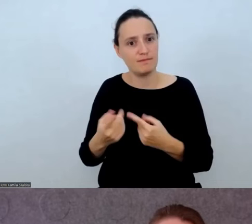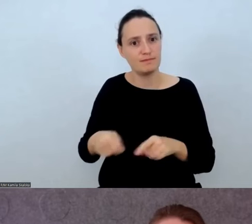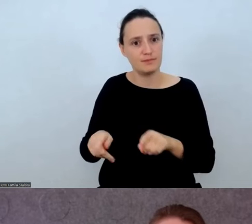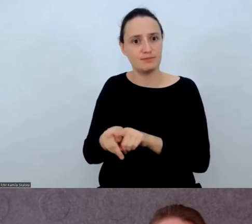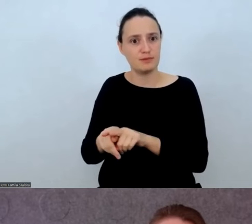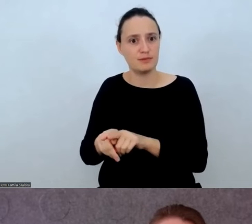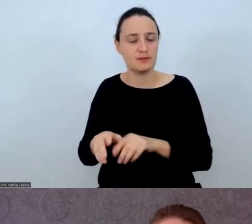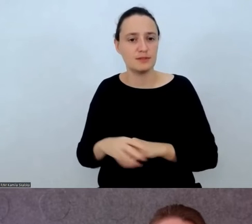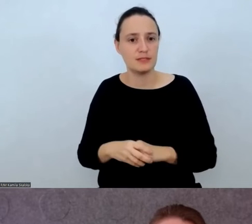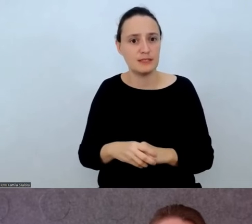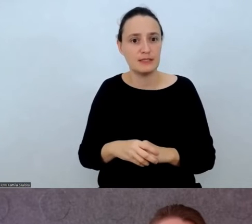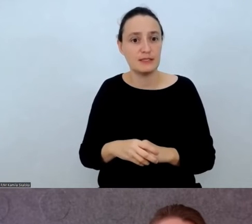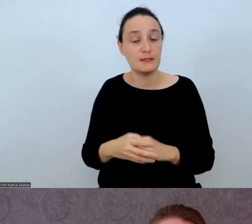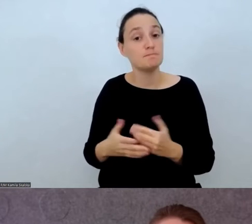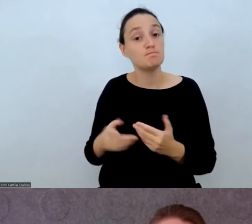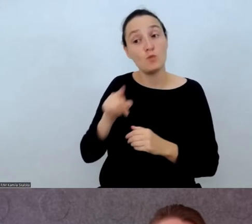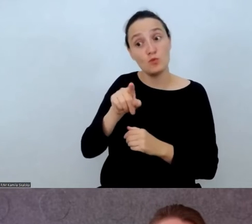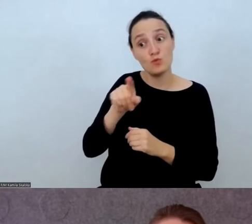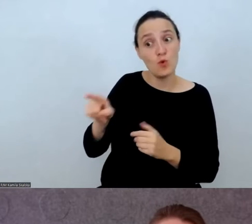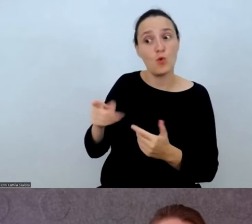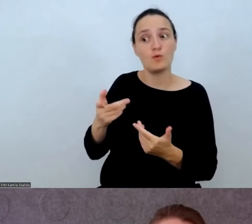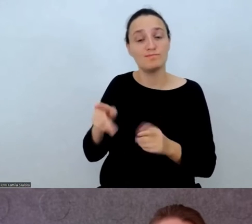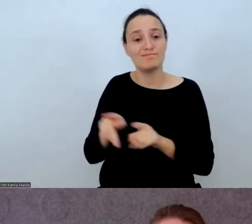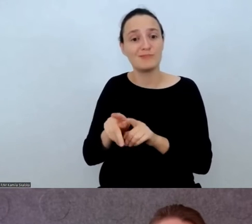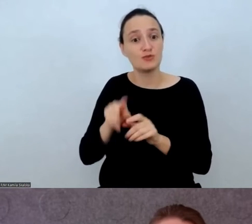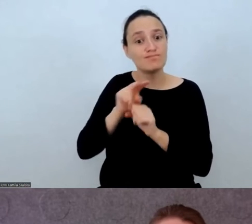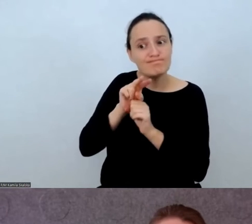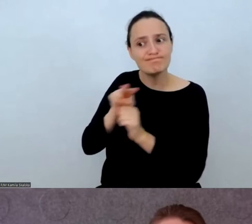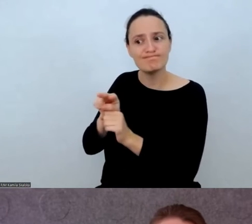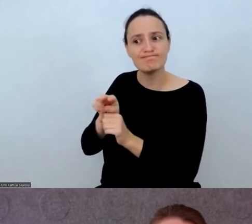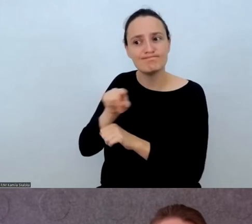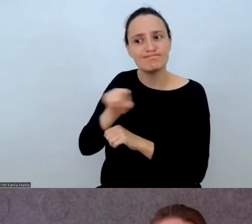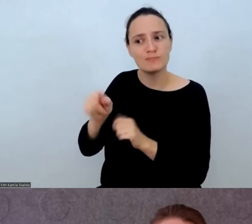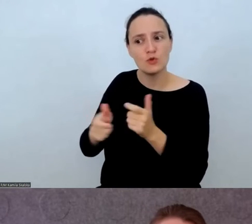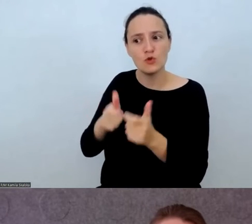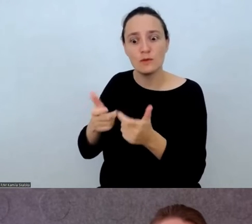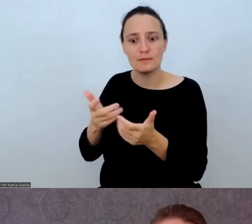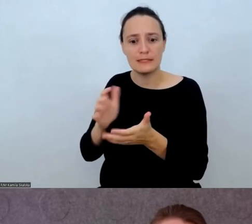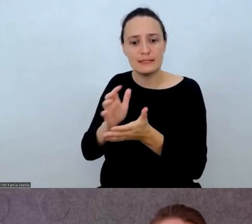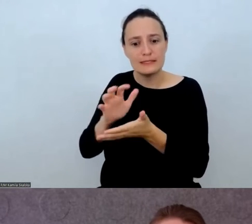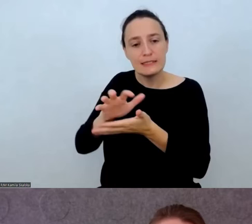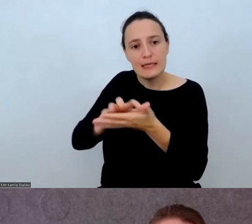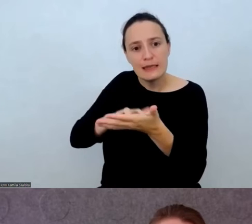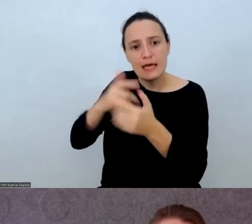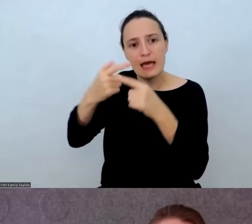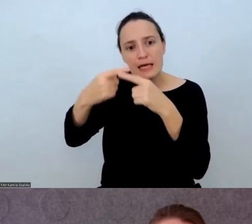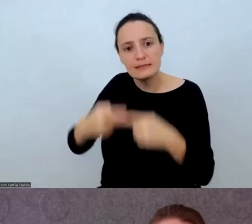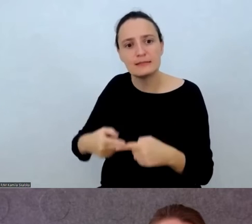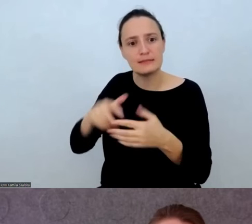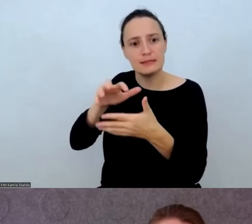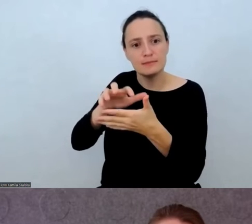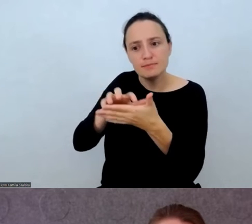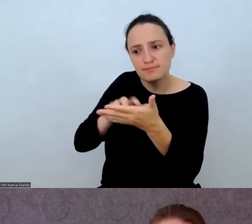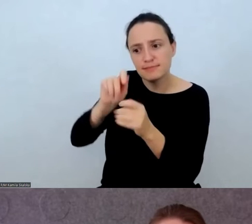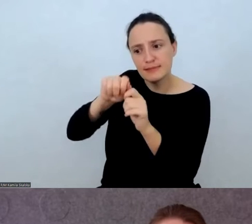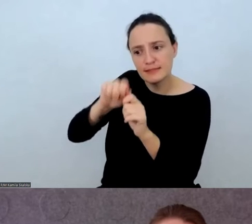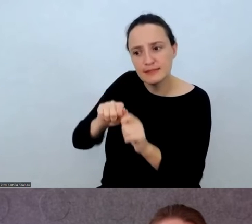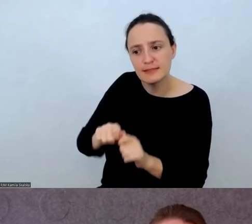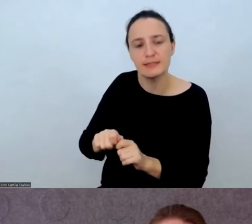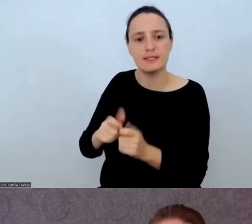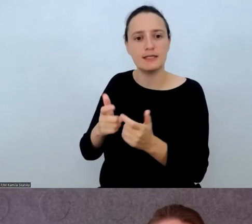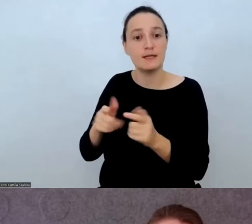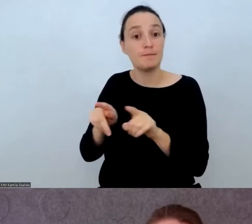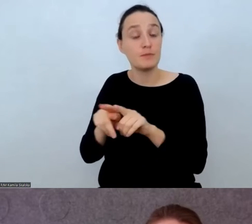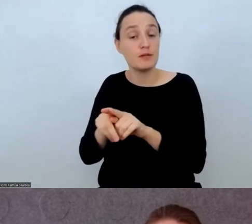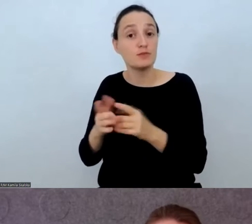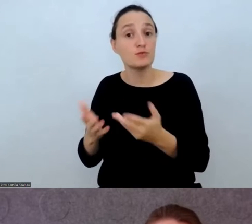gdzie nadzoruje między innymi redagowanie testów. Również